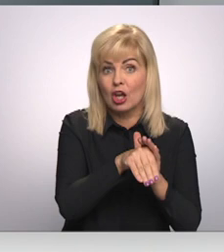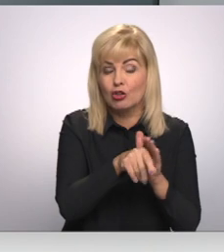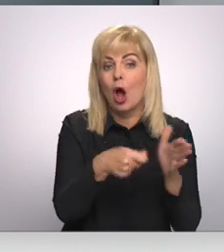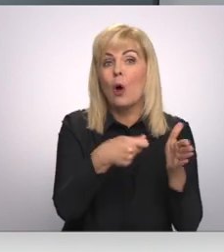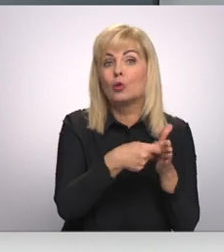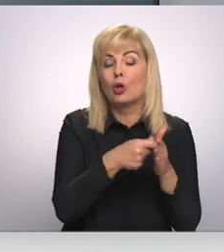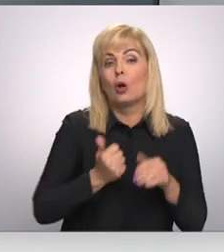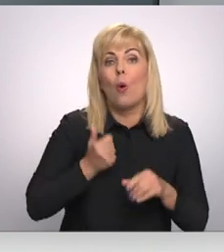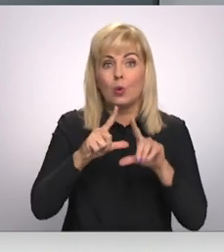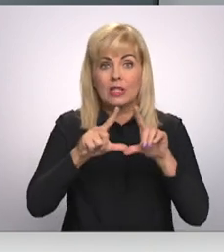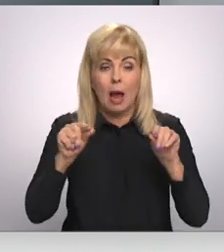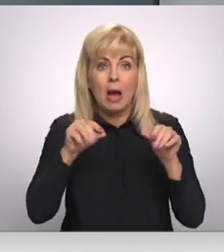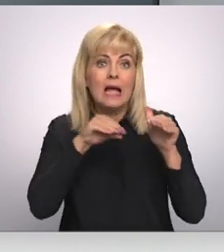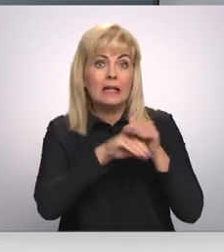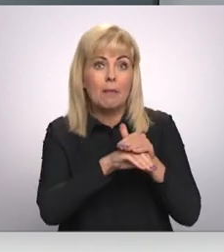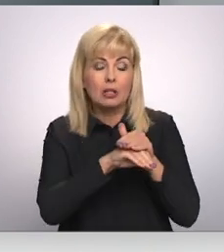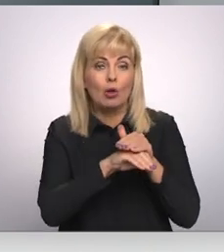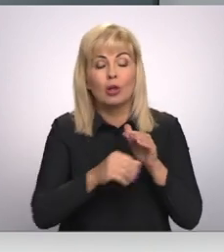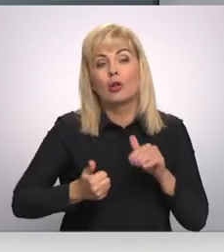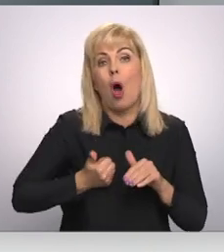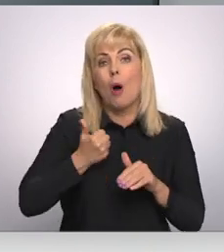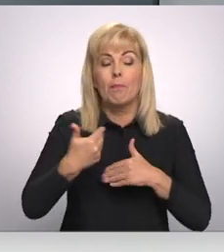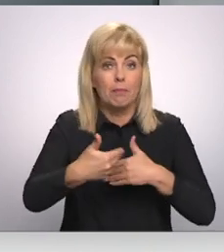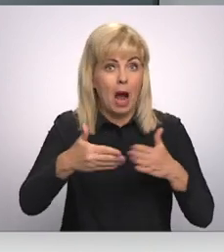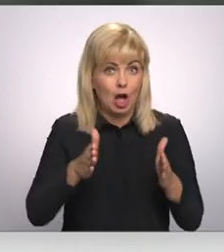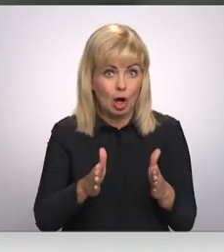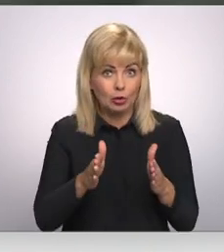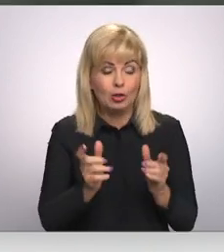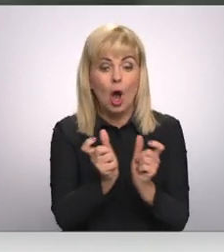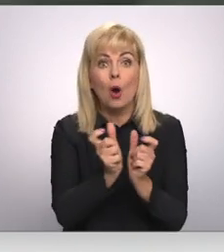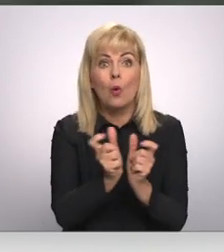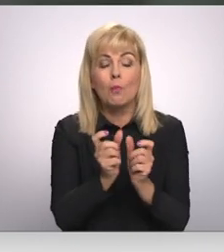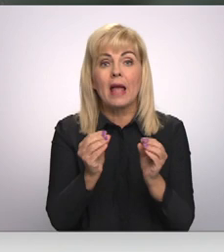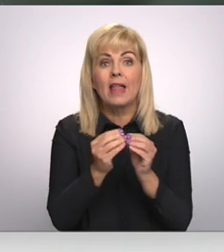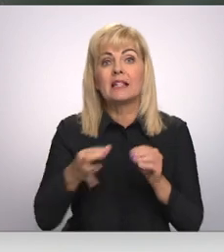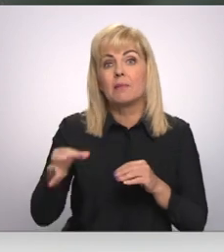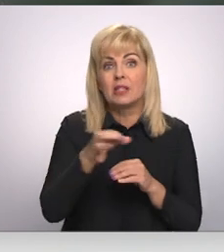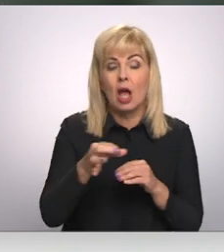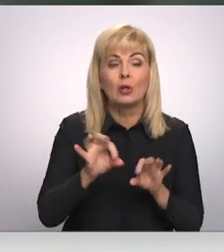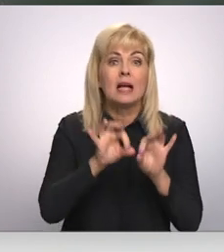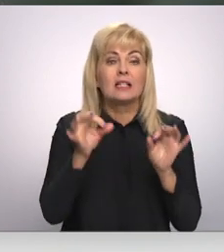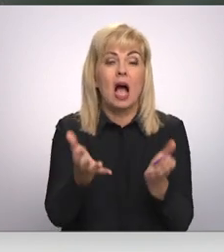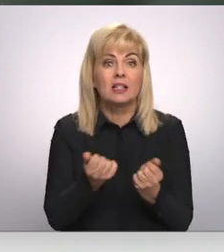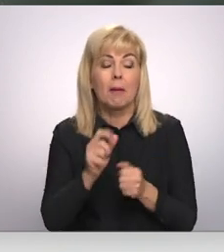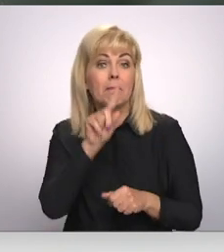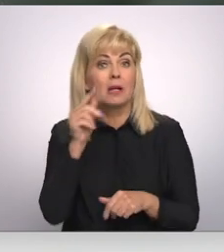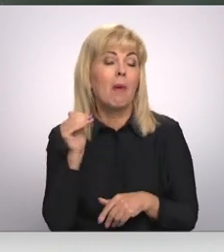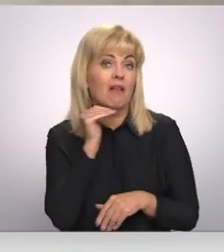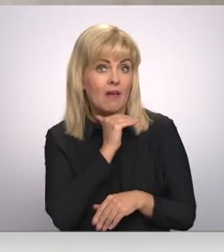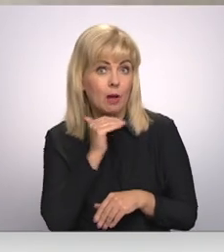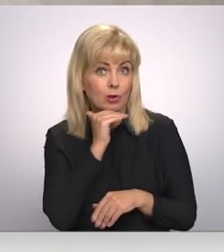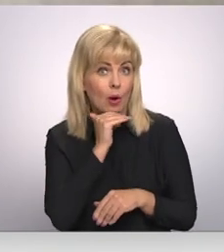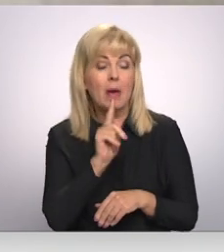ar uzņēmumu depozīta iepakojuma operators. Iepakojuma pret kuponu 10 centu vērtībā varēs sakt saņemt no 1. februāra.